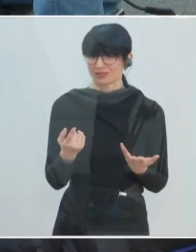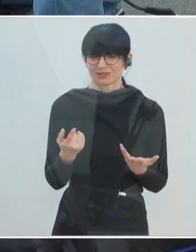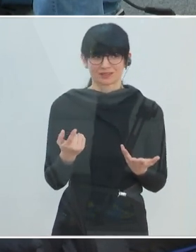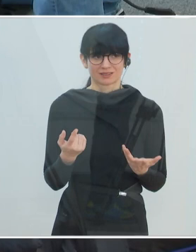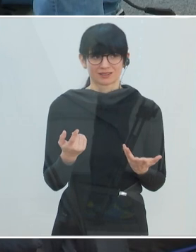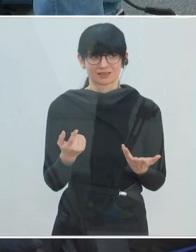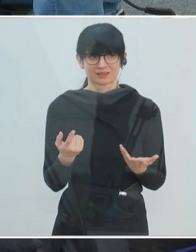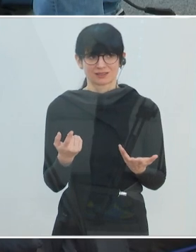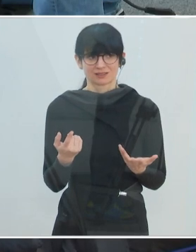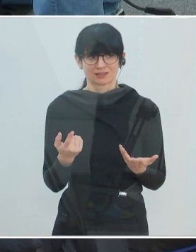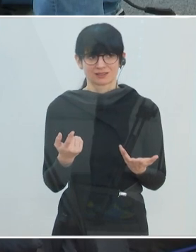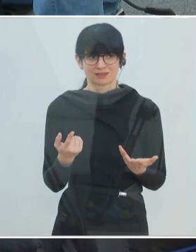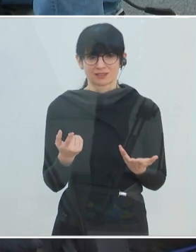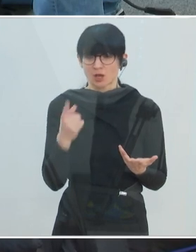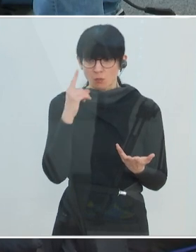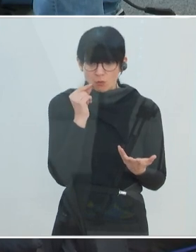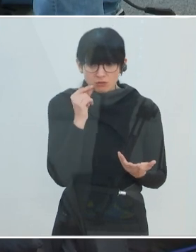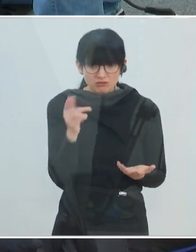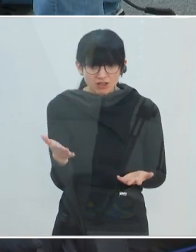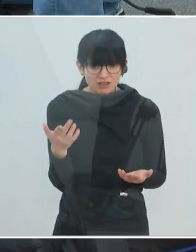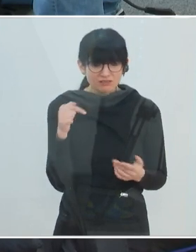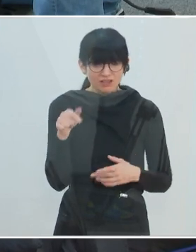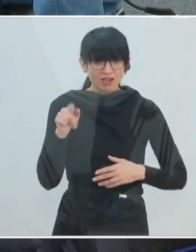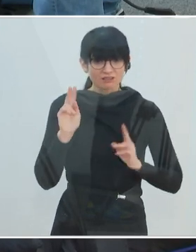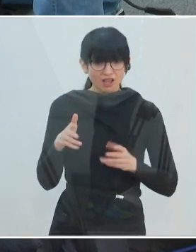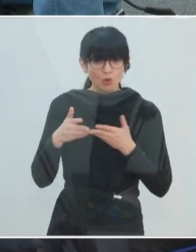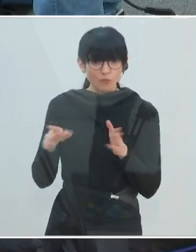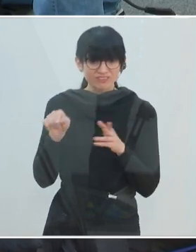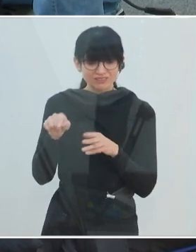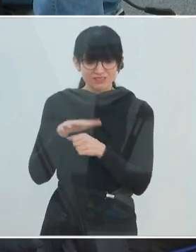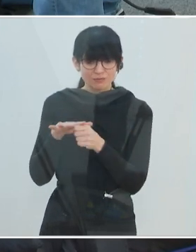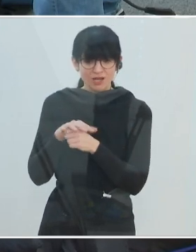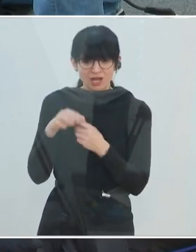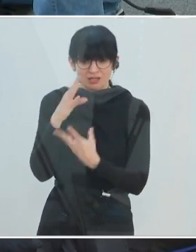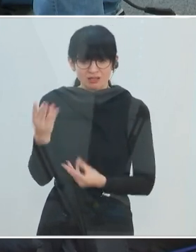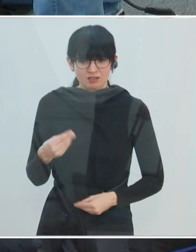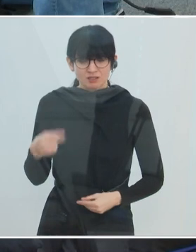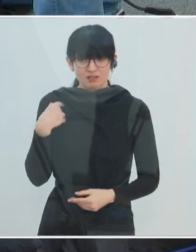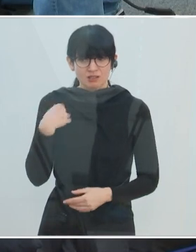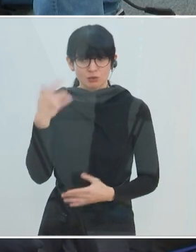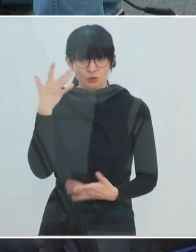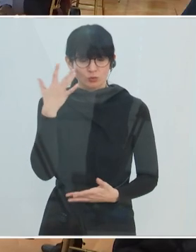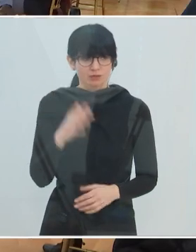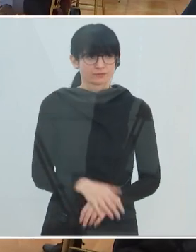dass genau das auch zum Beispiel am Montag wieder beschlossen würde, eine Möglichkeit, diese Bereiche zu eröffnen?